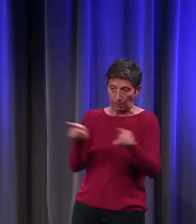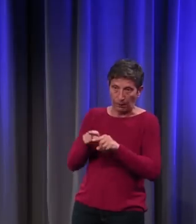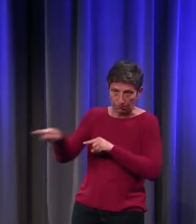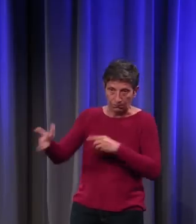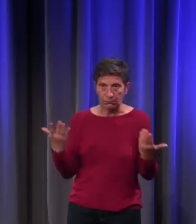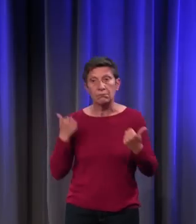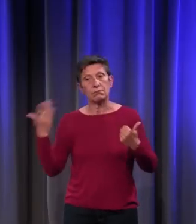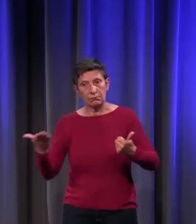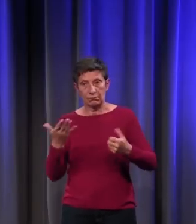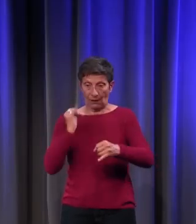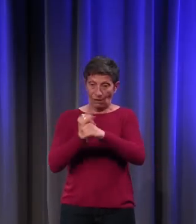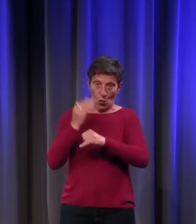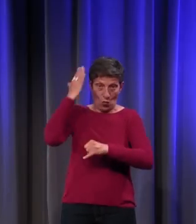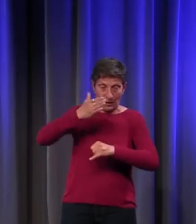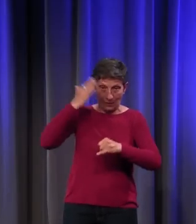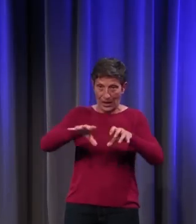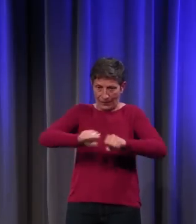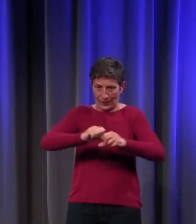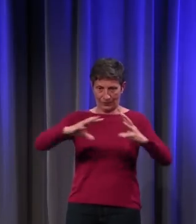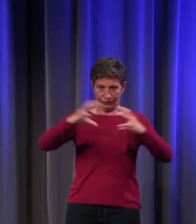Et c'est ce mannequin qui est jugé,